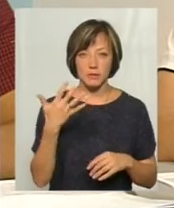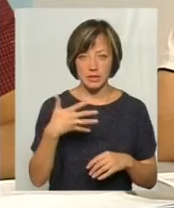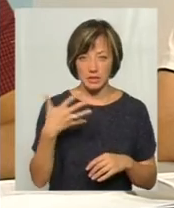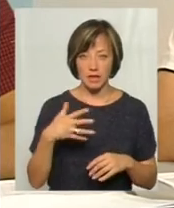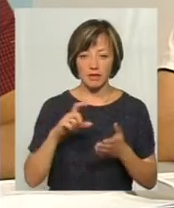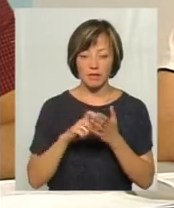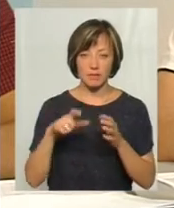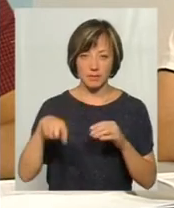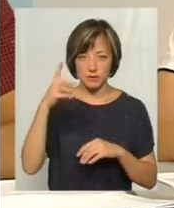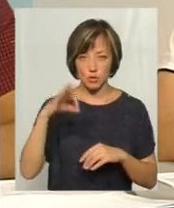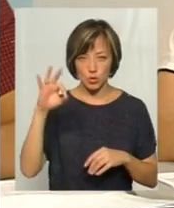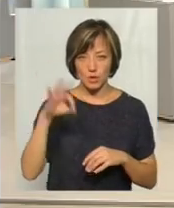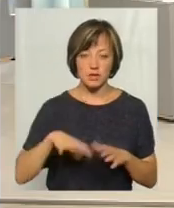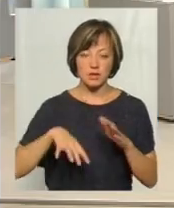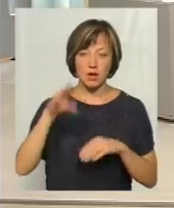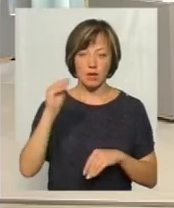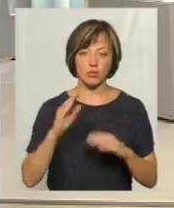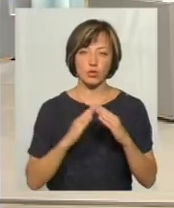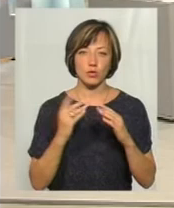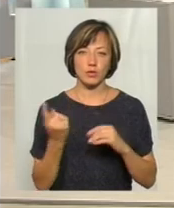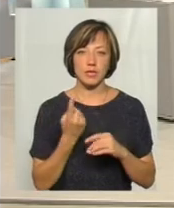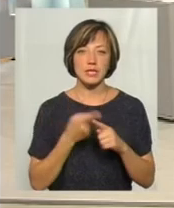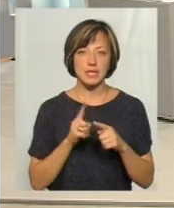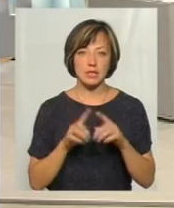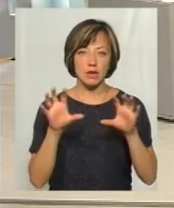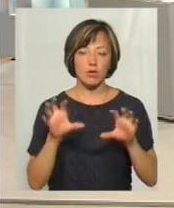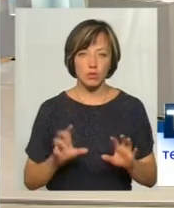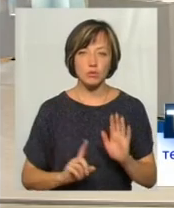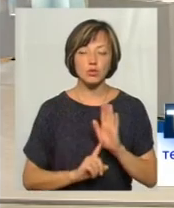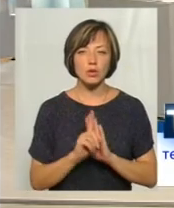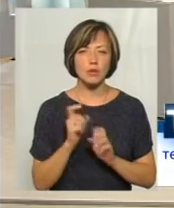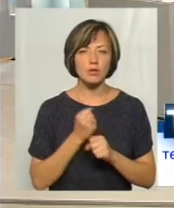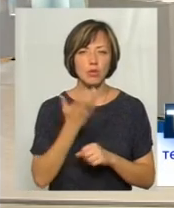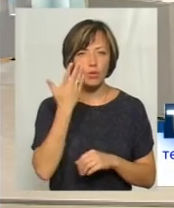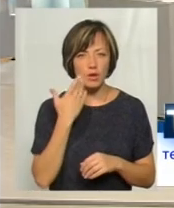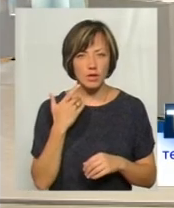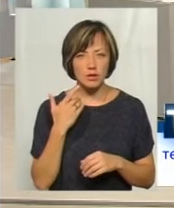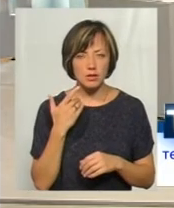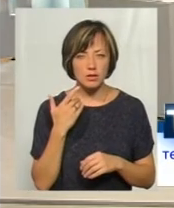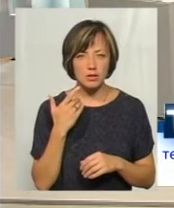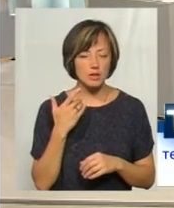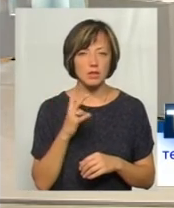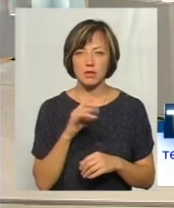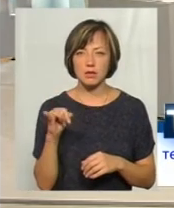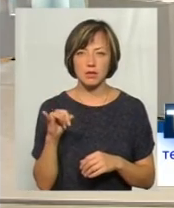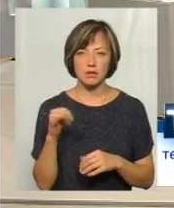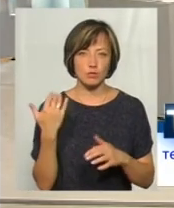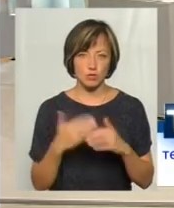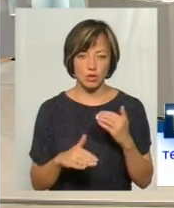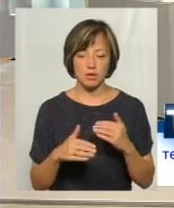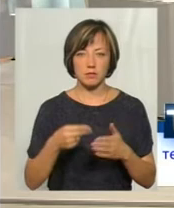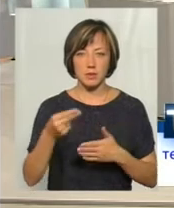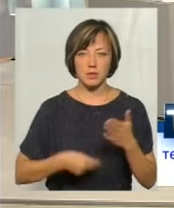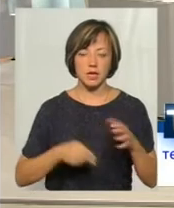то виплатити за загальнобудинкову. Ця норма закону набуває чинності коли? Через два роки? Чи вже? Вже, з